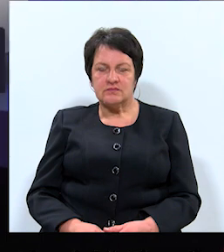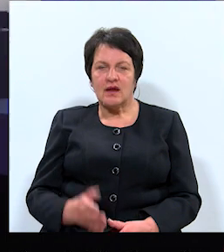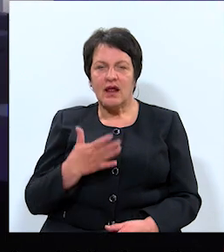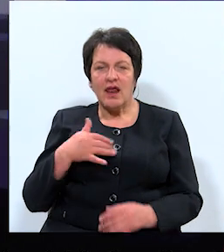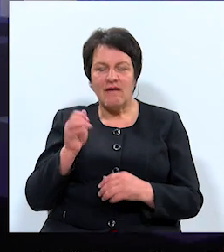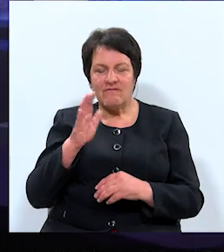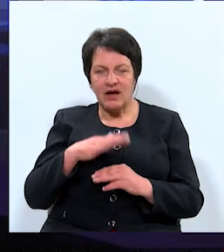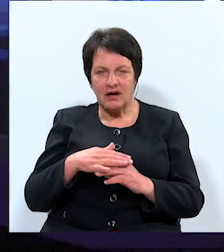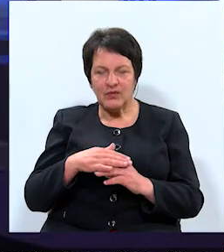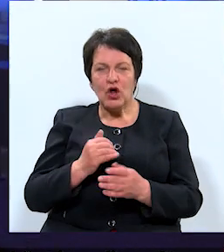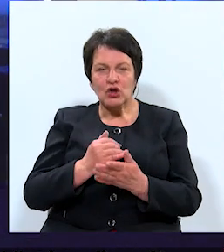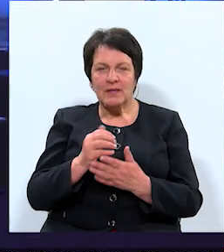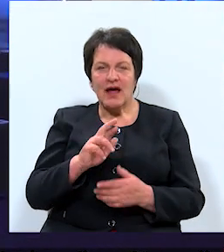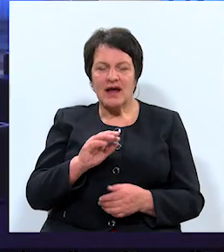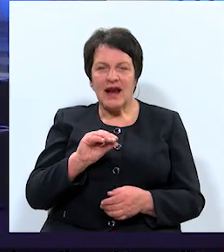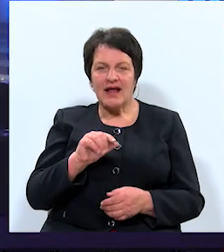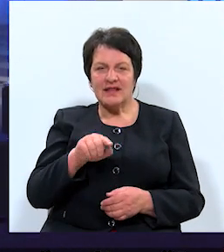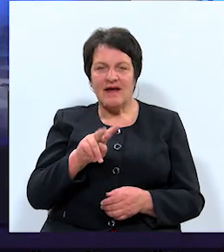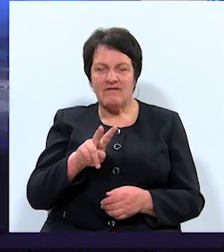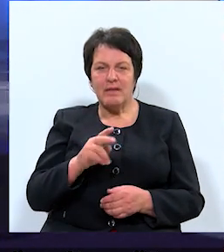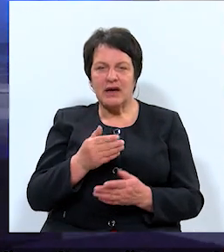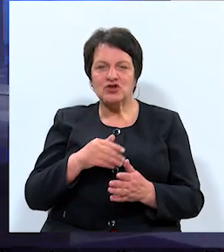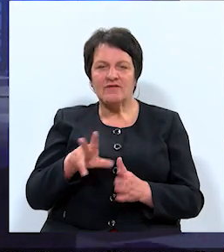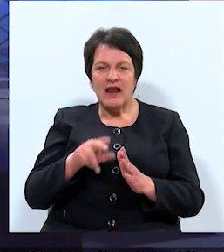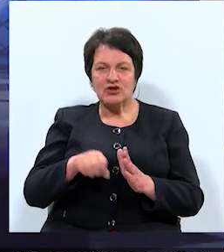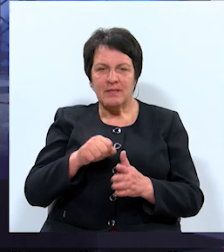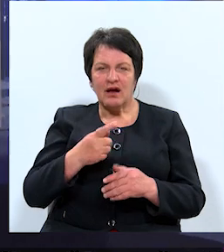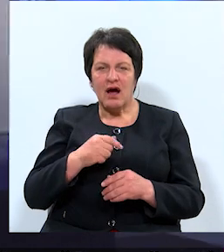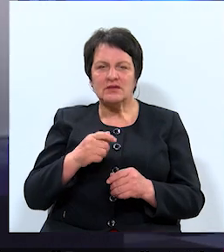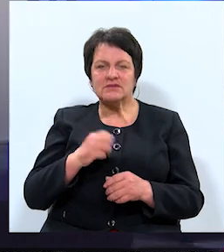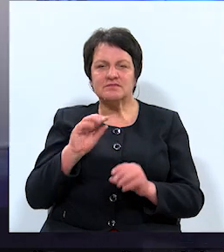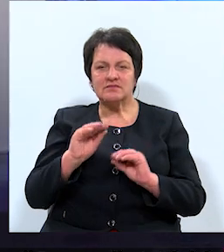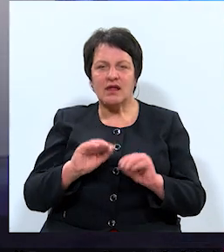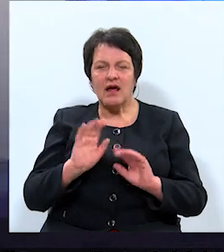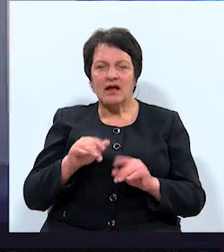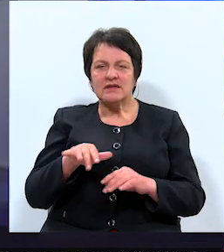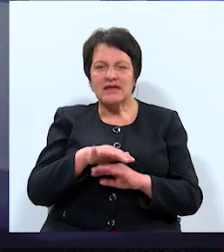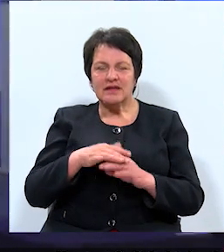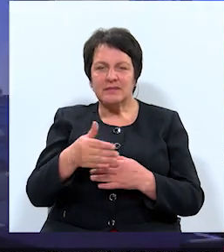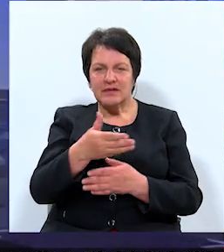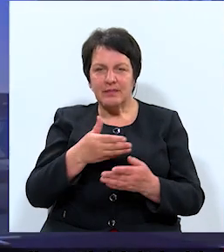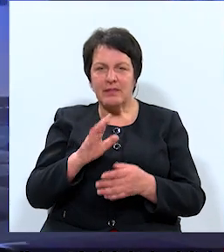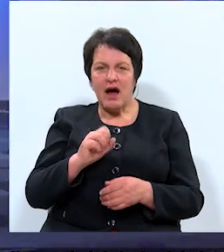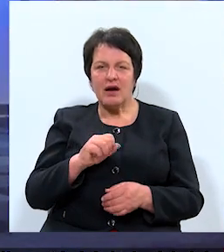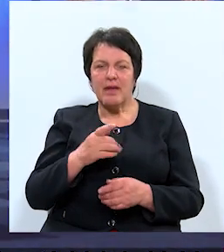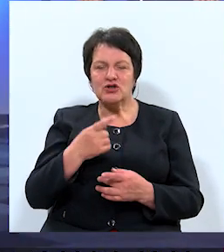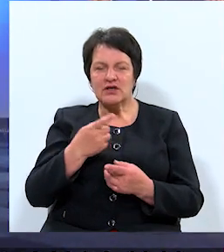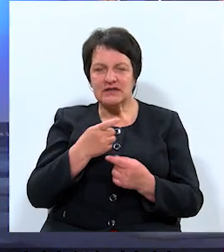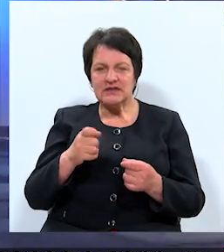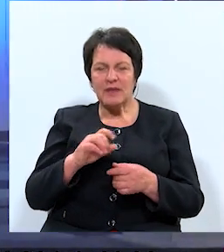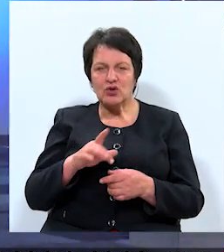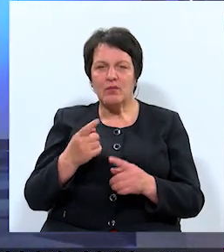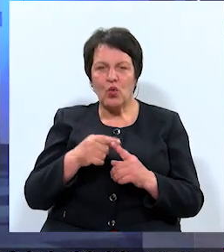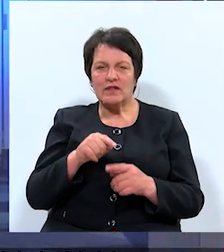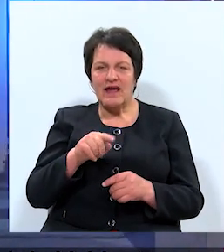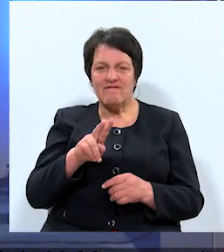Labvakar! Turpinām RET TV priekšvēlēšanu debatis, kas tapuši sadarbībā ar Nācijonālo elektronisko plašaziņas līdzekļu padomu un portālu TV